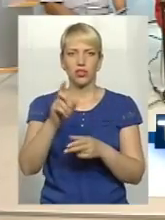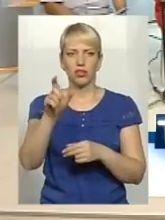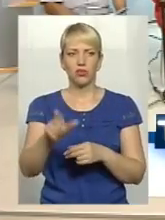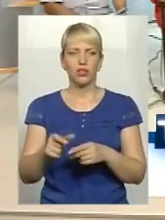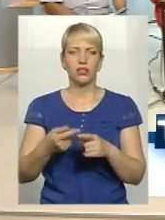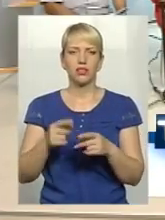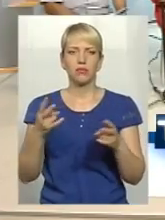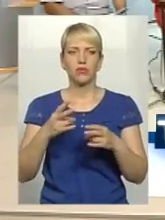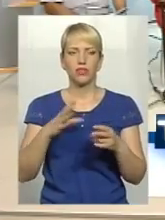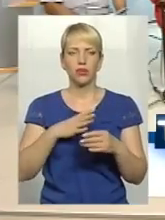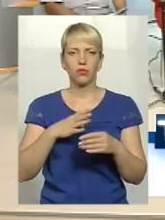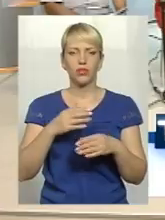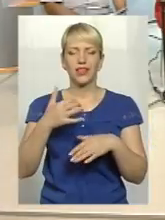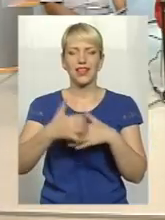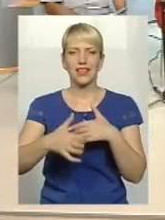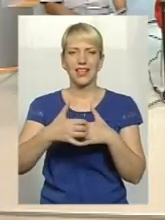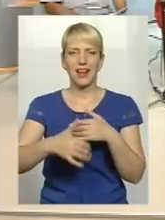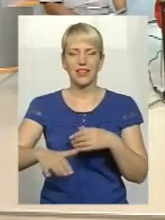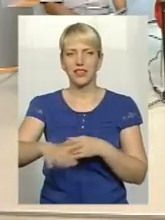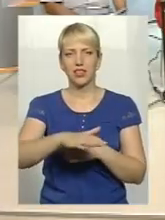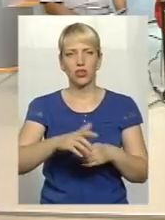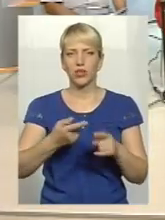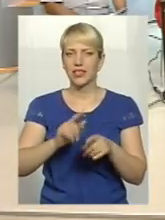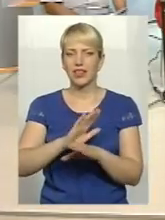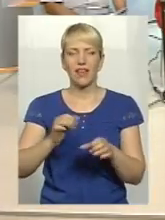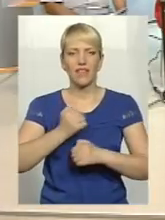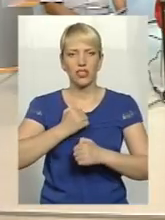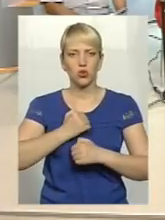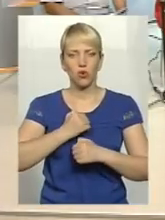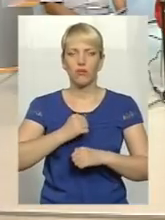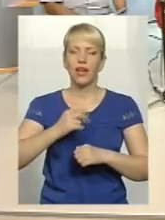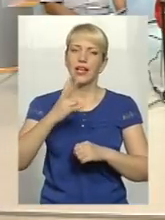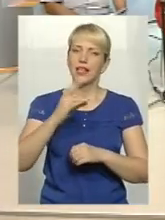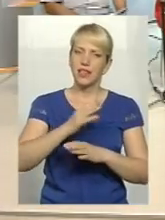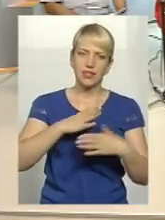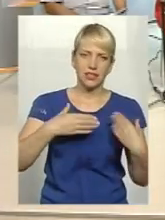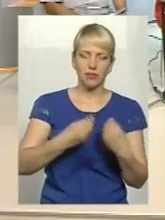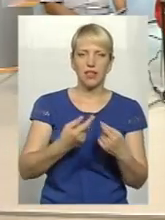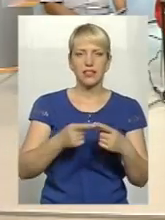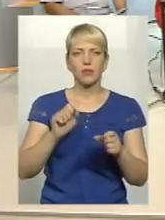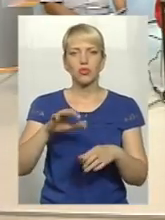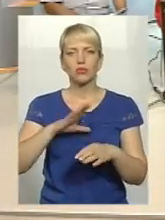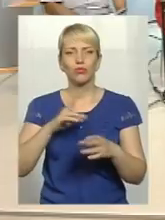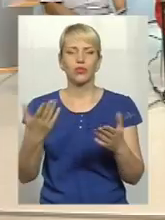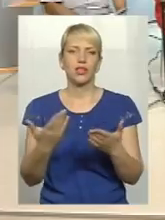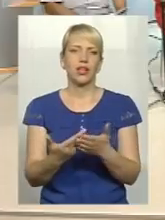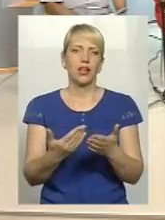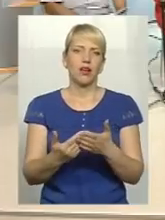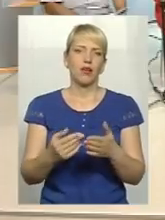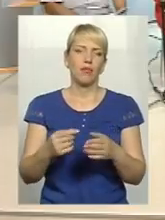перестане бути військовою, вона ще не буде родиною, тому може бути щось таке профілактично